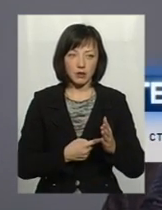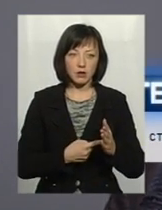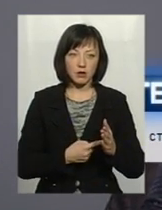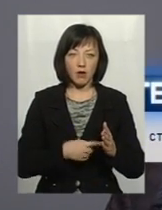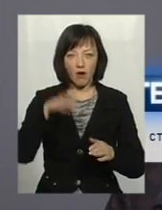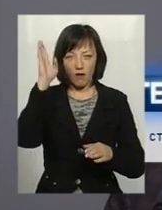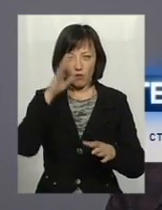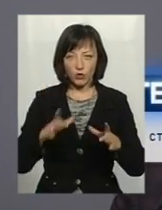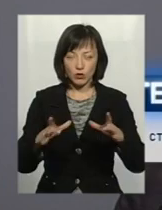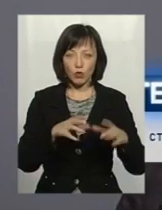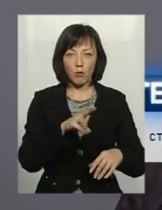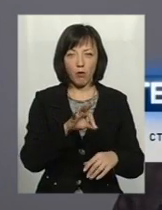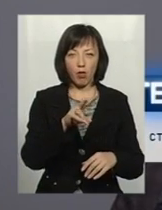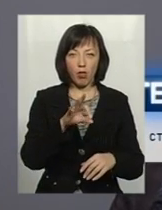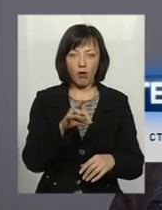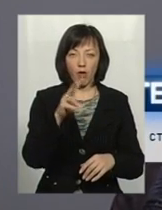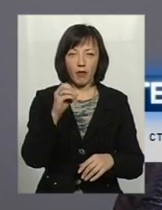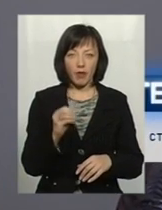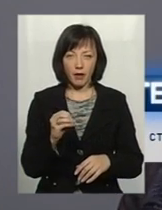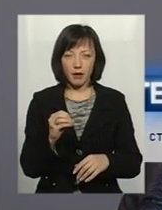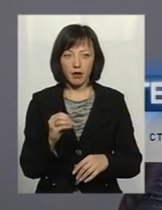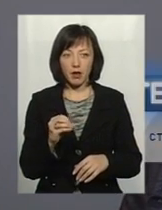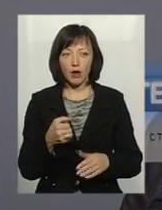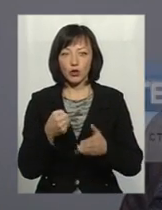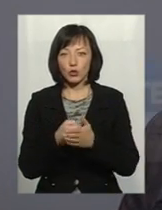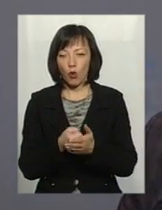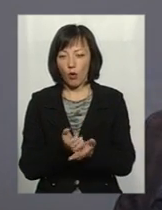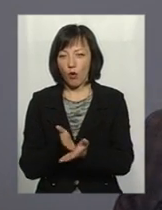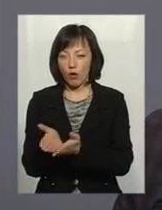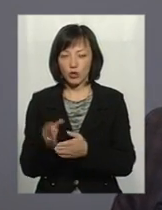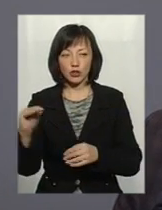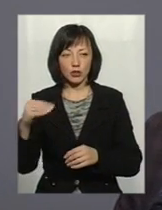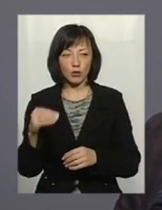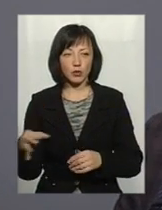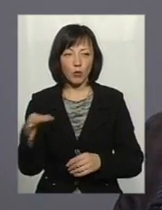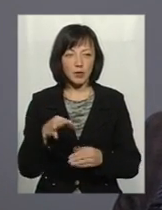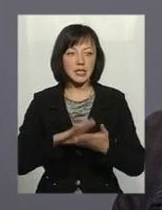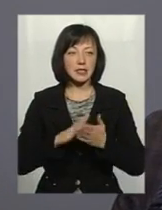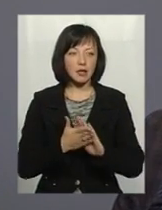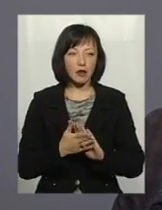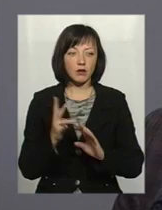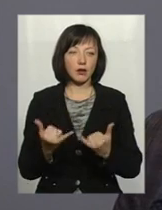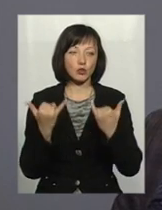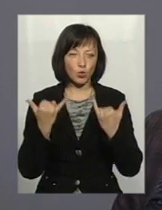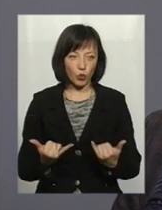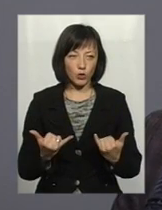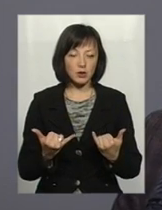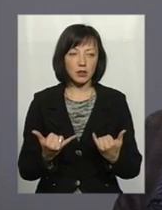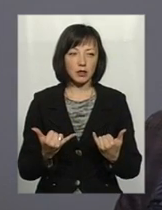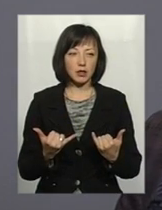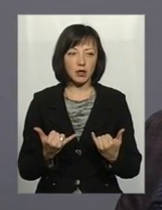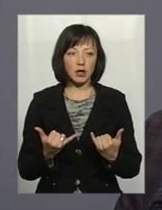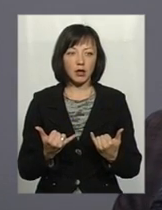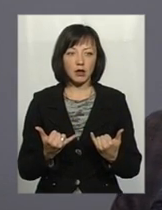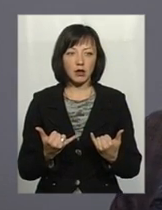сховища, міста Полонне, Саметепонінка і Думижі, Житомирська область. І станом на сьогодні слідів